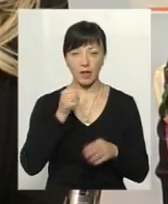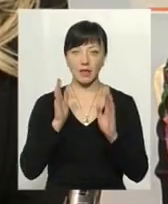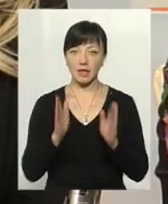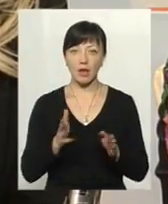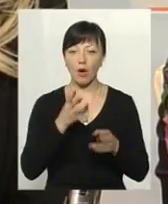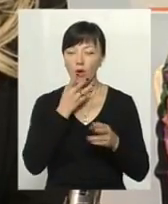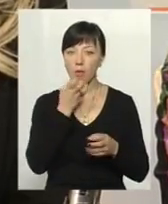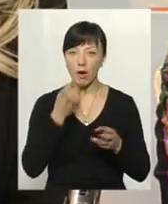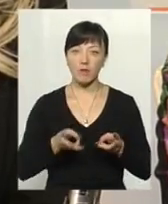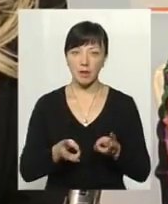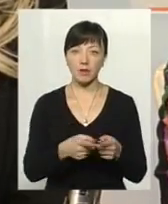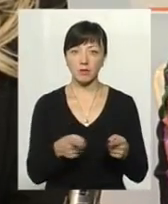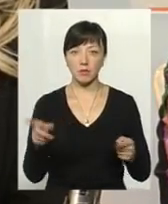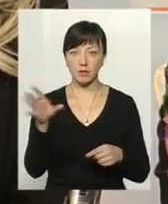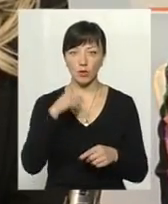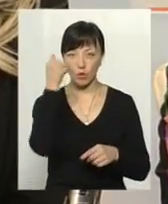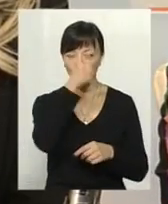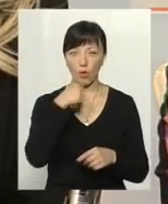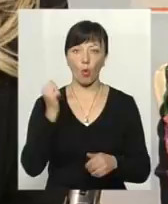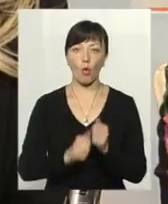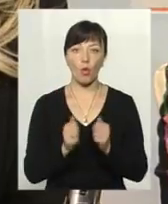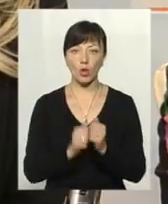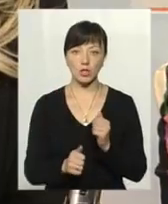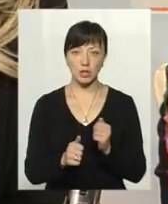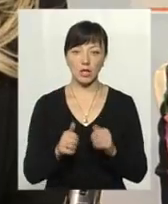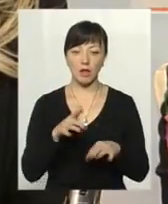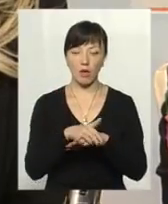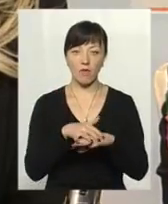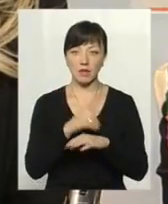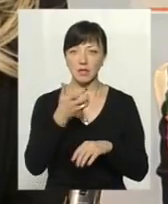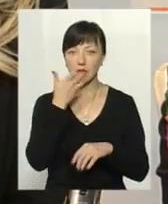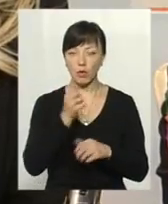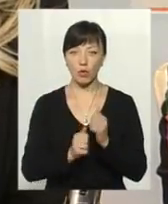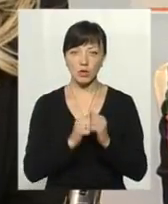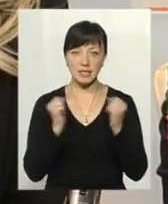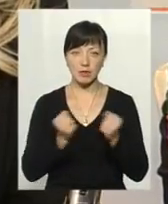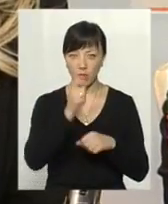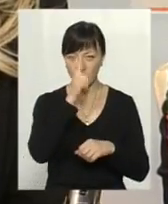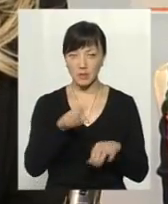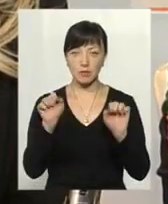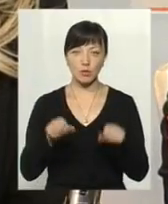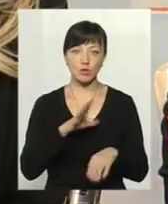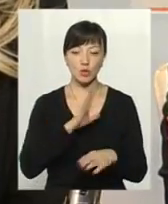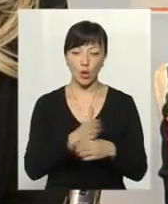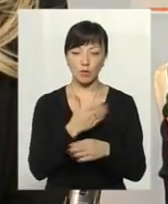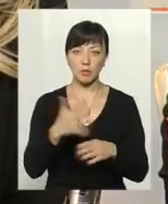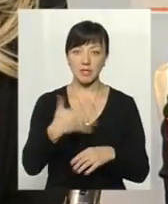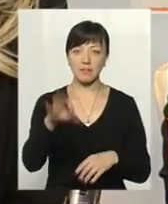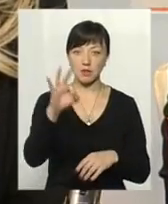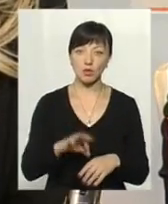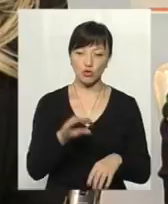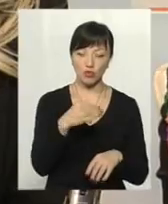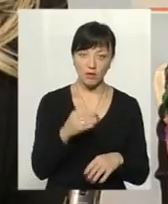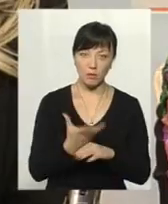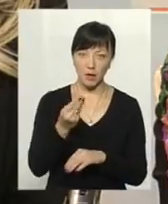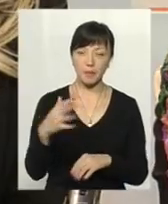тільки в опалюваний період, а протягом року. Тобто, нарахування за тепло за кожний зимовий місяць може бути розбито 50% в